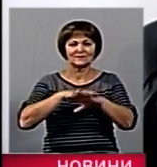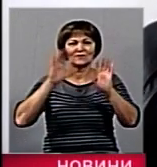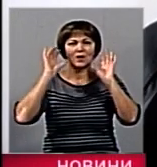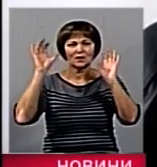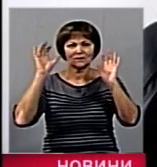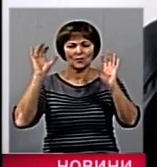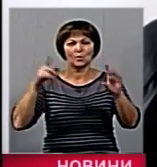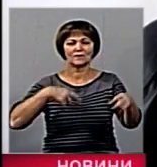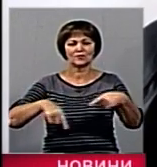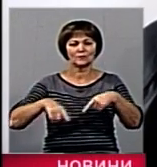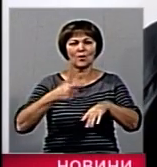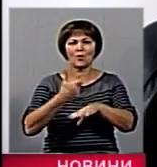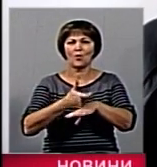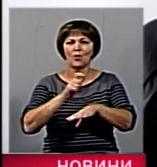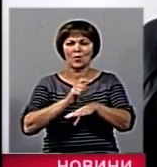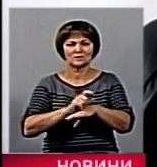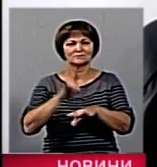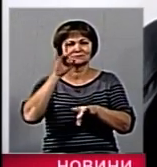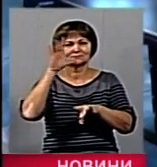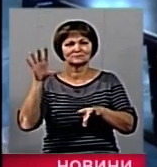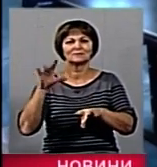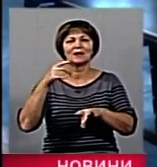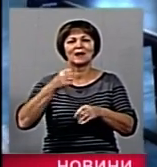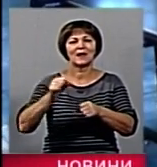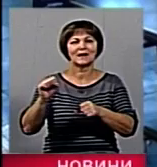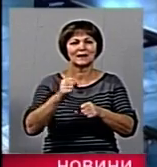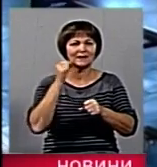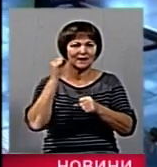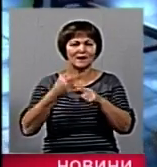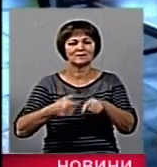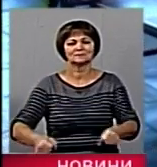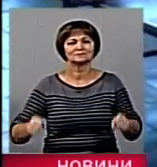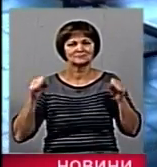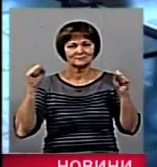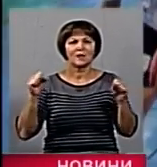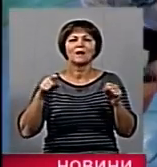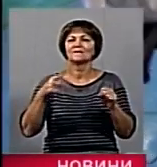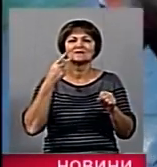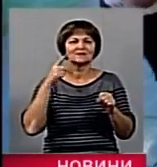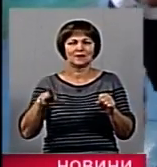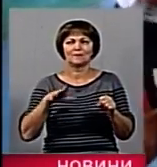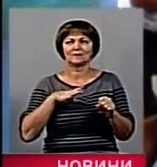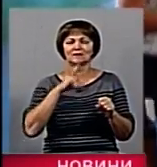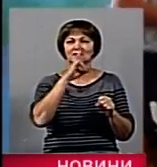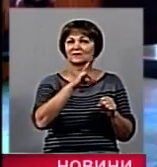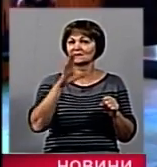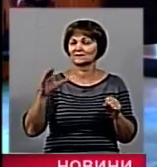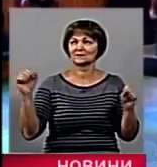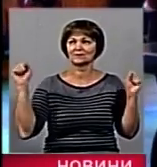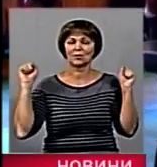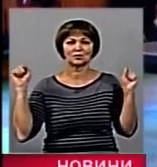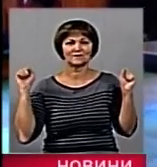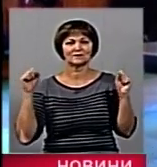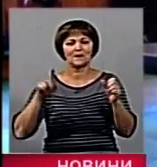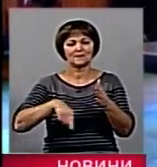популярний армспорт, гировий спорт. Дійсно Новоград-Волинський завжди був спортивним містом і колосовці тут